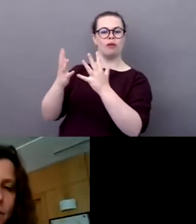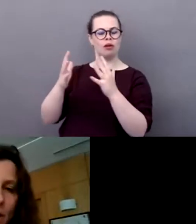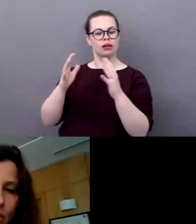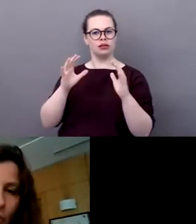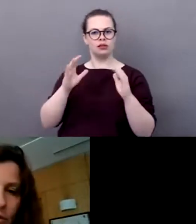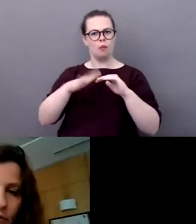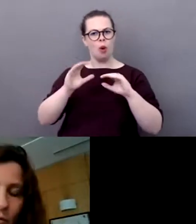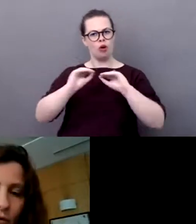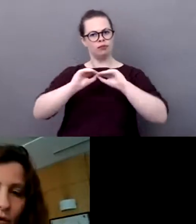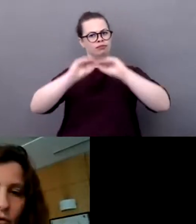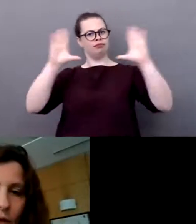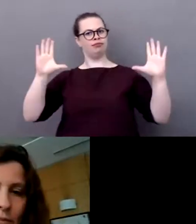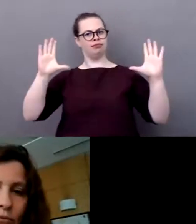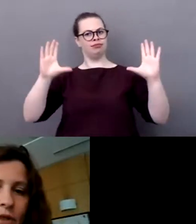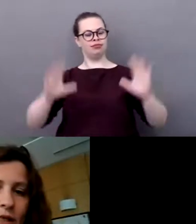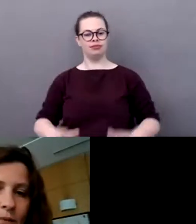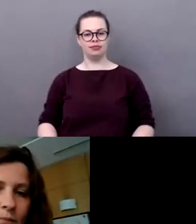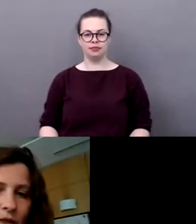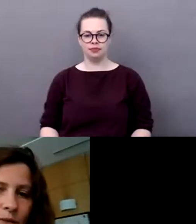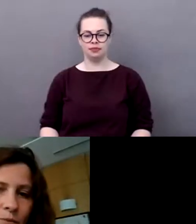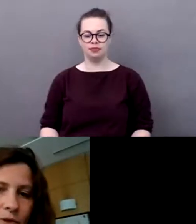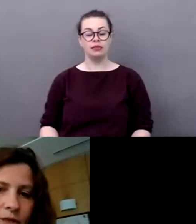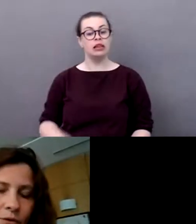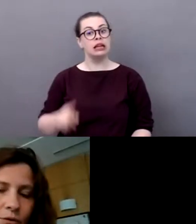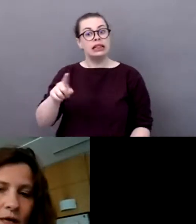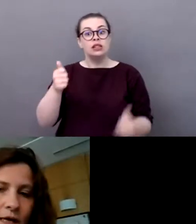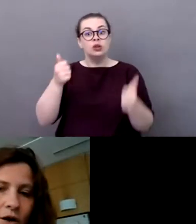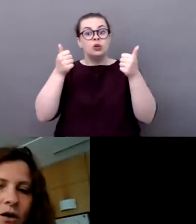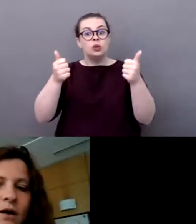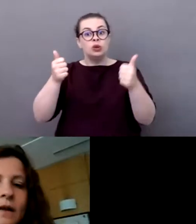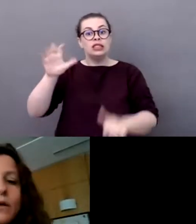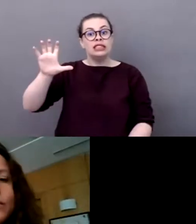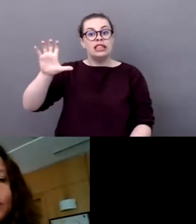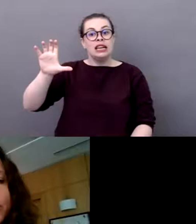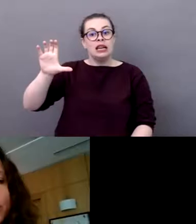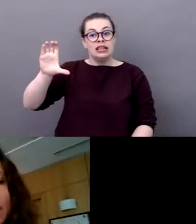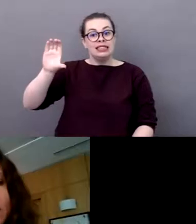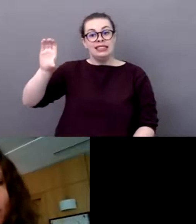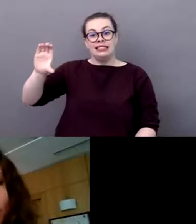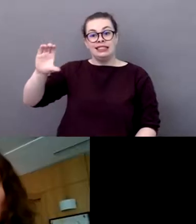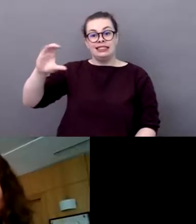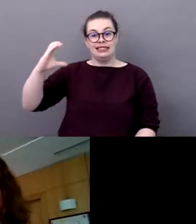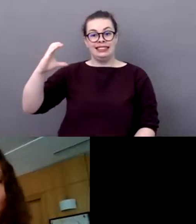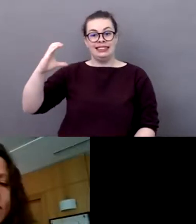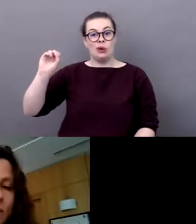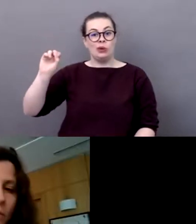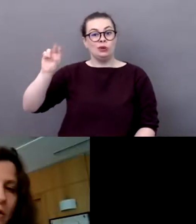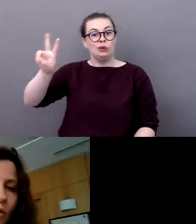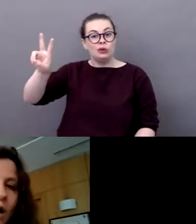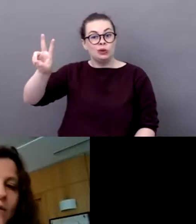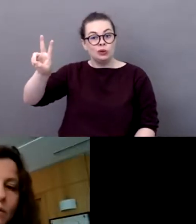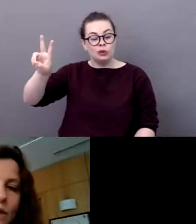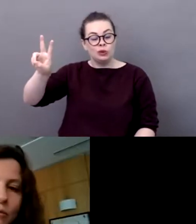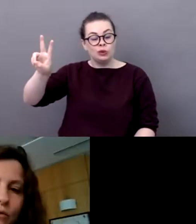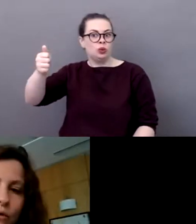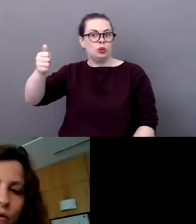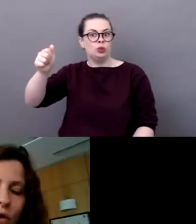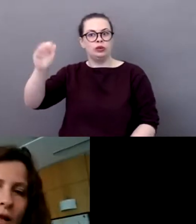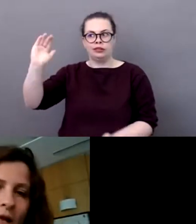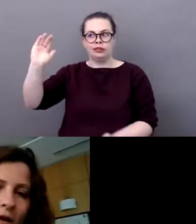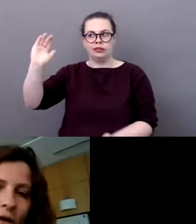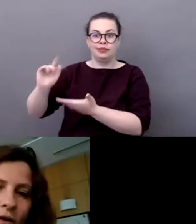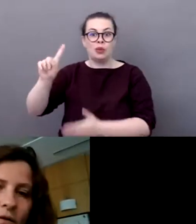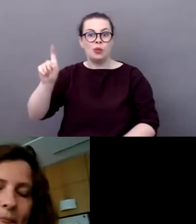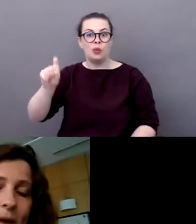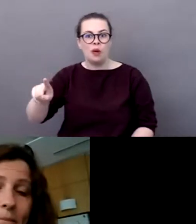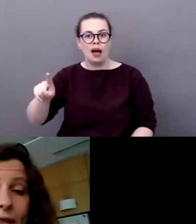les apprentissages sportifs comme en France, on n'a pas beaucoup d'équipements à disposition dans l'école. On est obligé de mettre les enfants dans le bus, de les emmener loin. Donc, y a beaucoup d